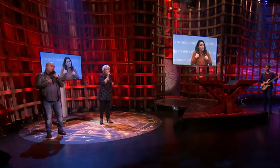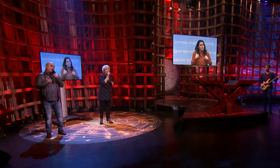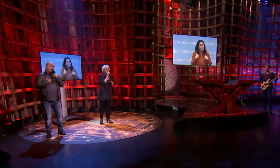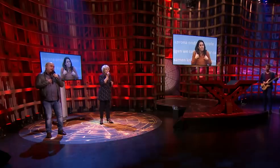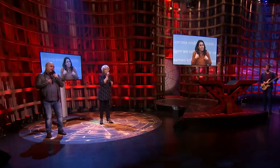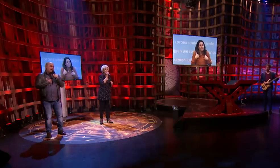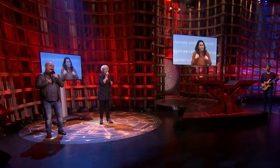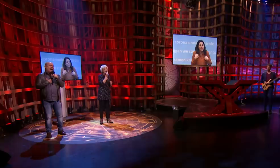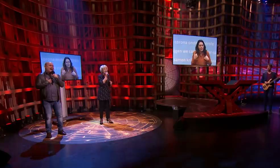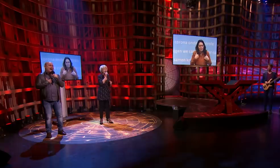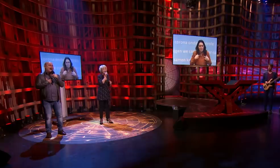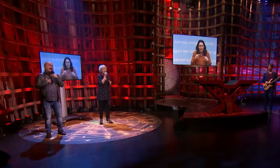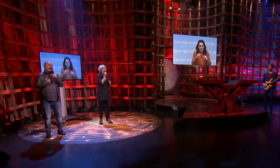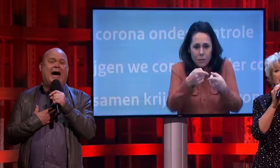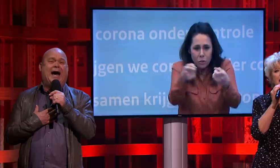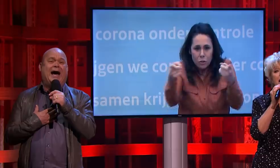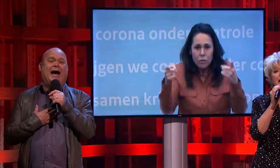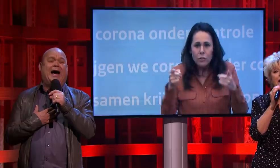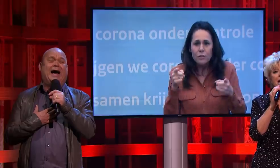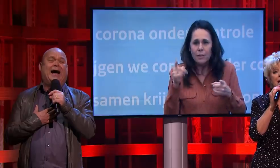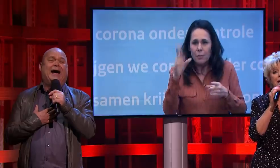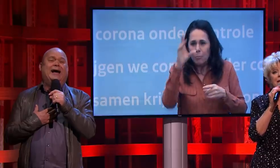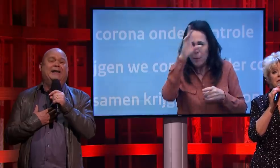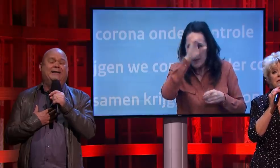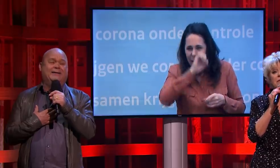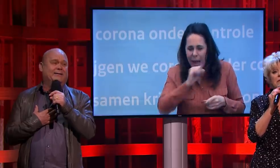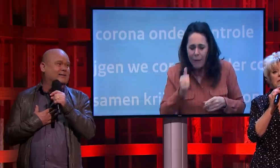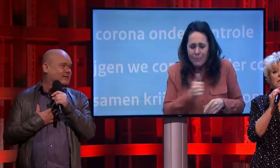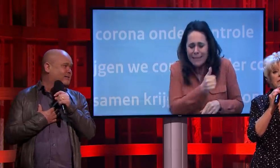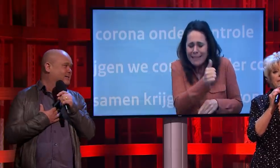dat was een mooi gevaar.